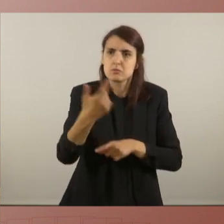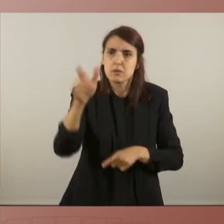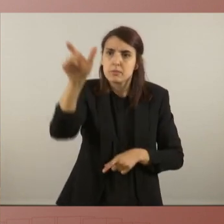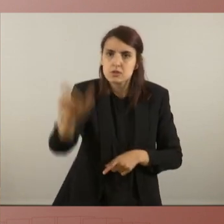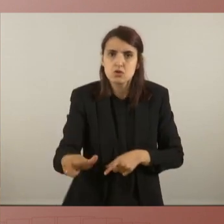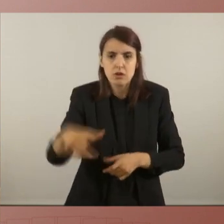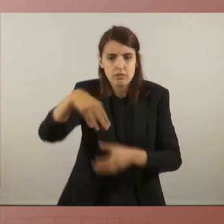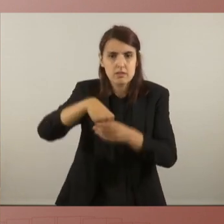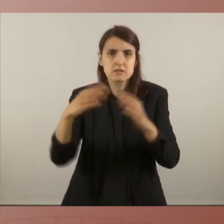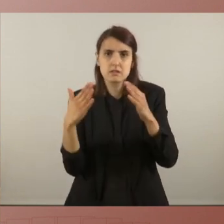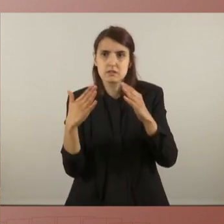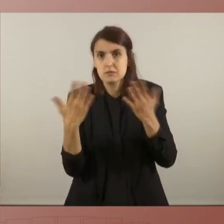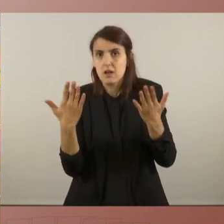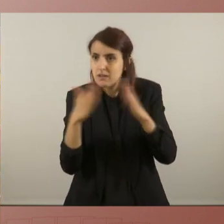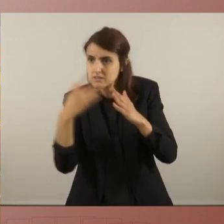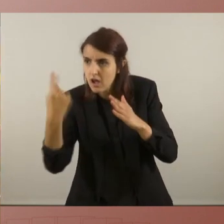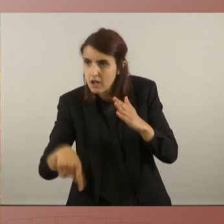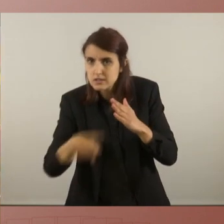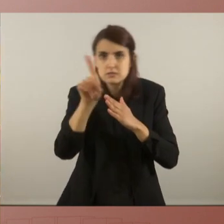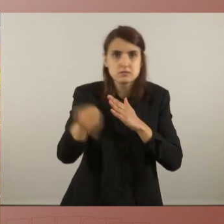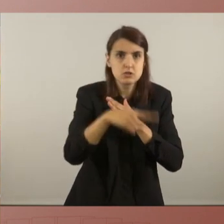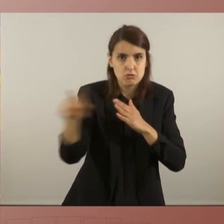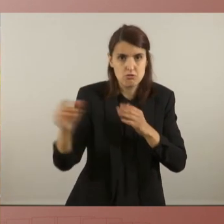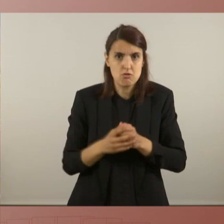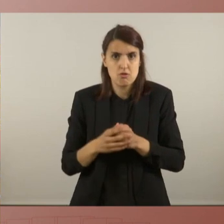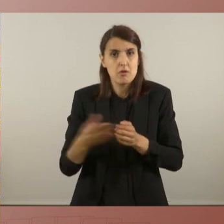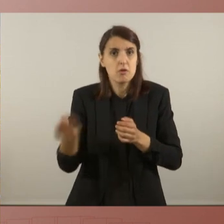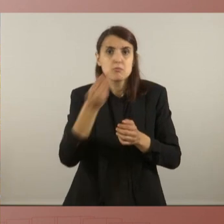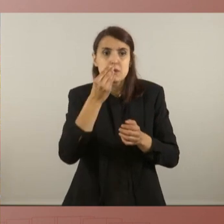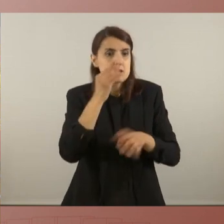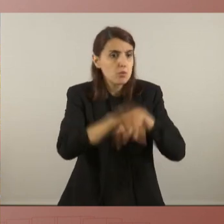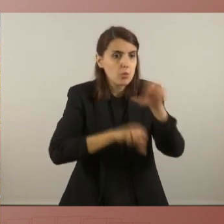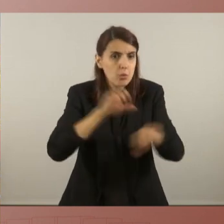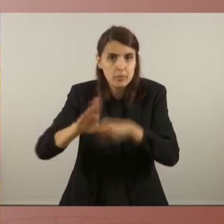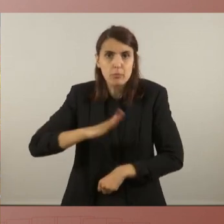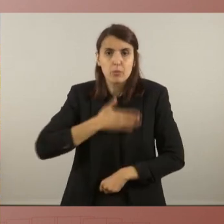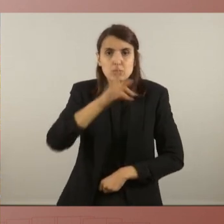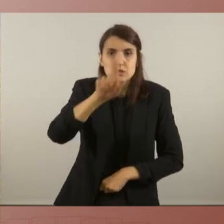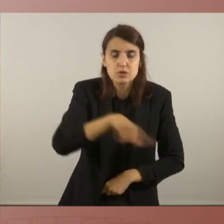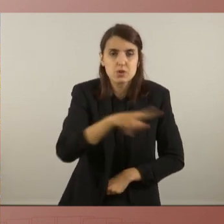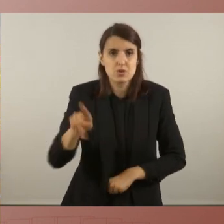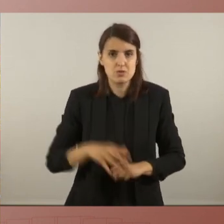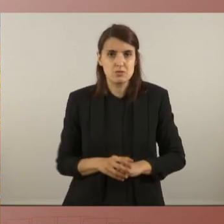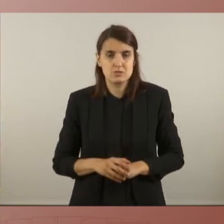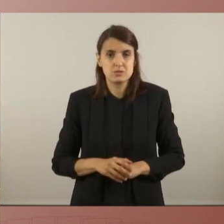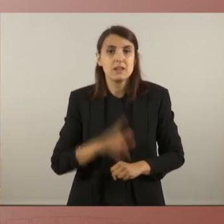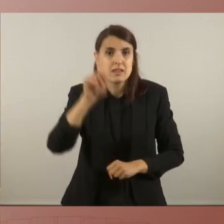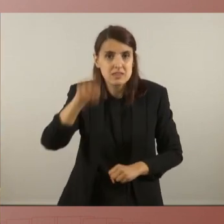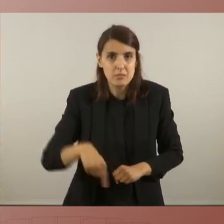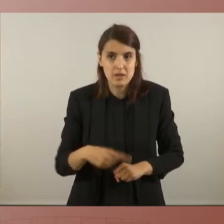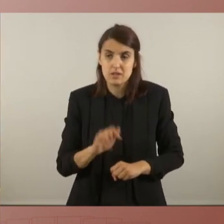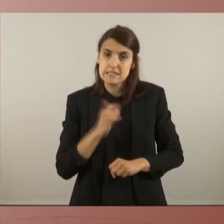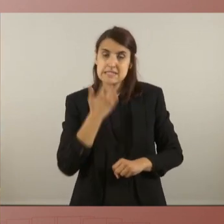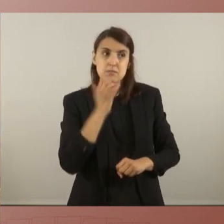a casa o no en té, si pot omplir la nevera o no la pot omplir, determinarà si perquè protesta és